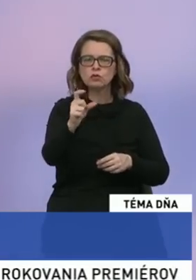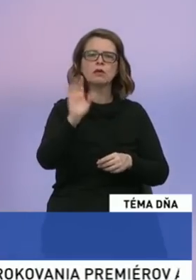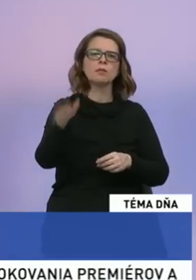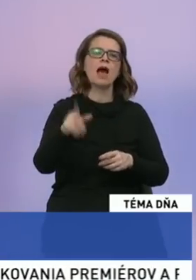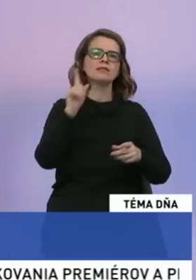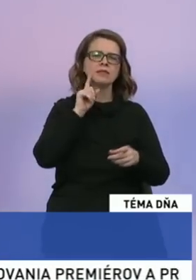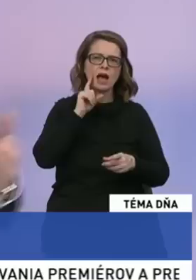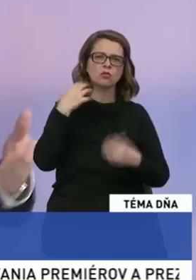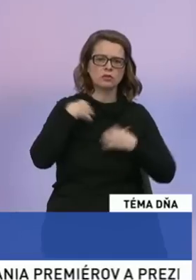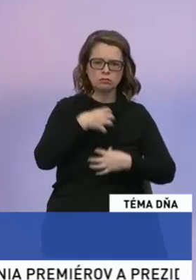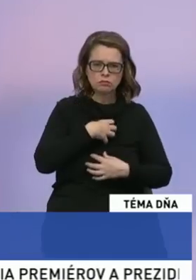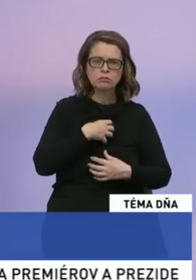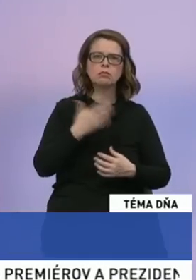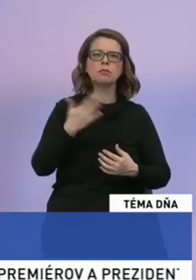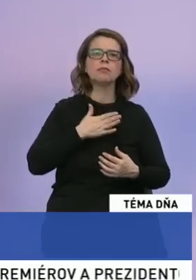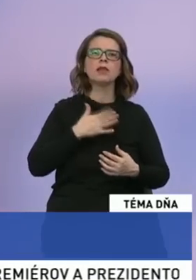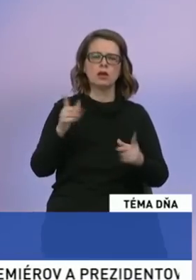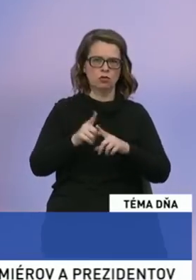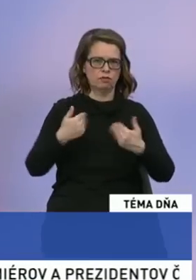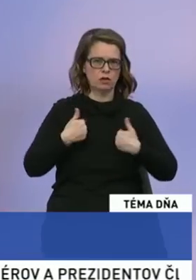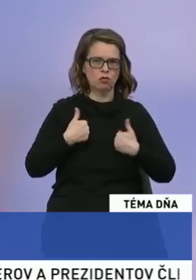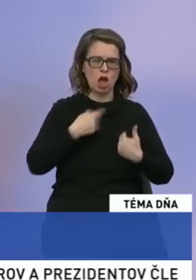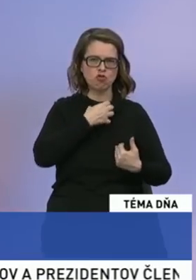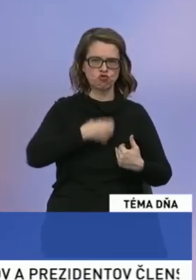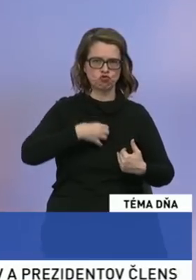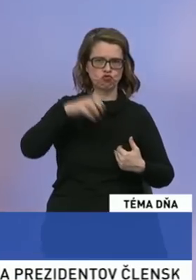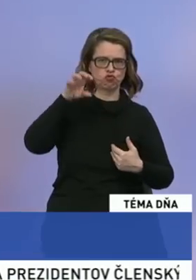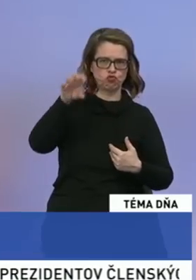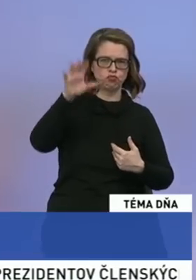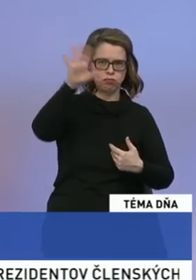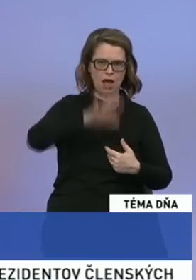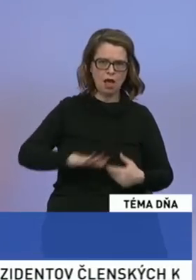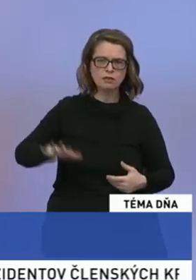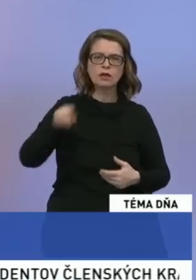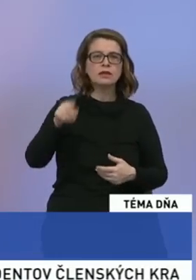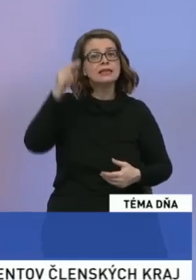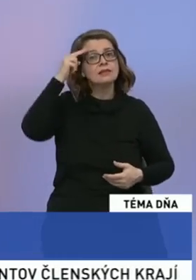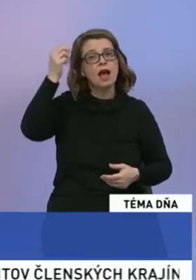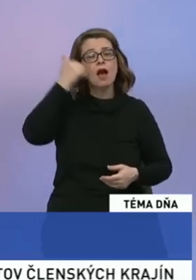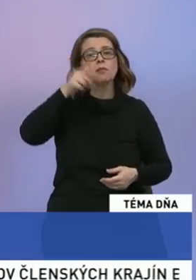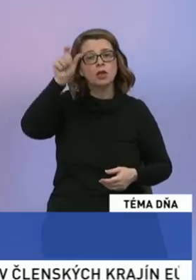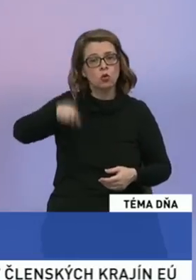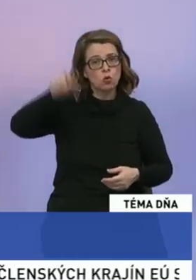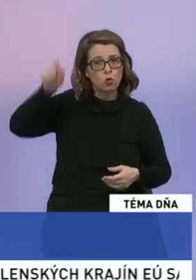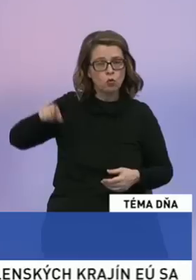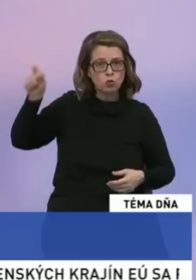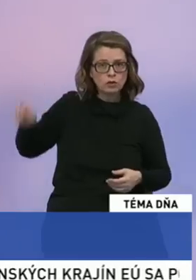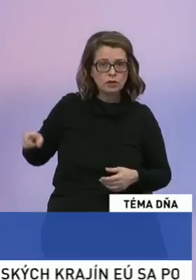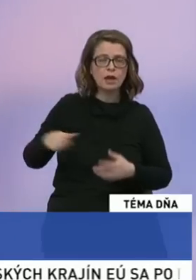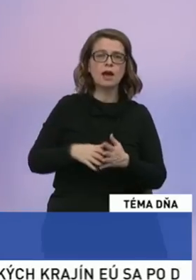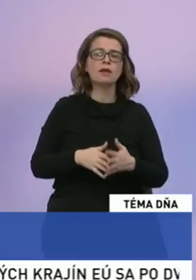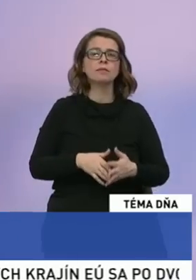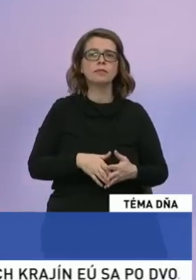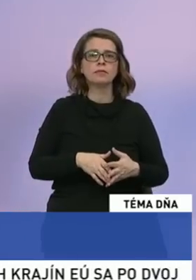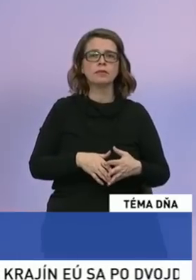primátorov. Má župana v mojej osobe. A týchto najznamejších ľudí, dokonca ľudí, ktorí už niekoľkokrát obhajili svoje posty, sme